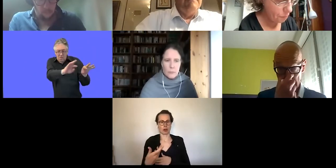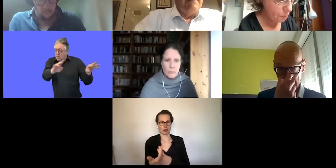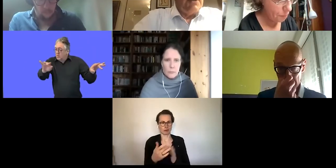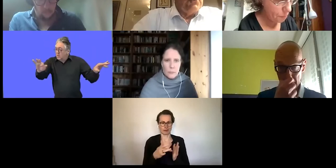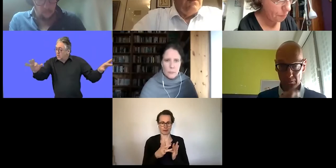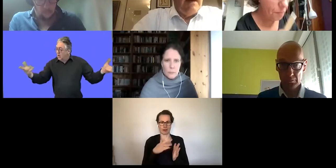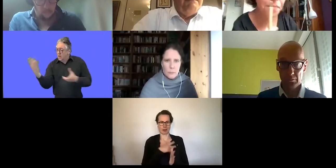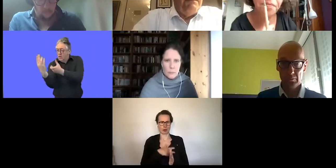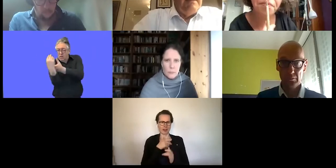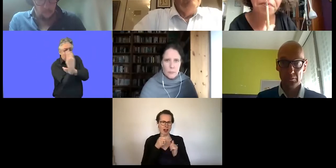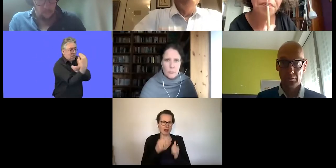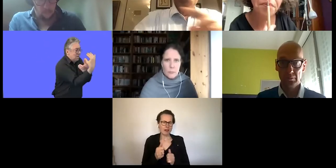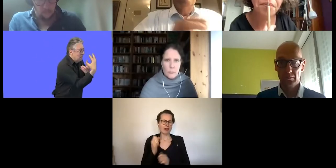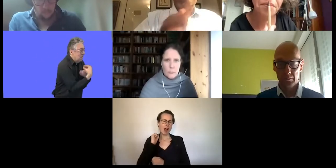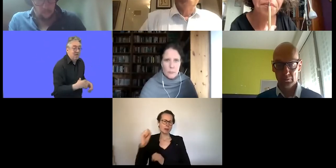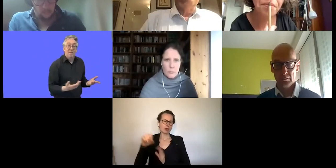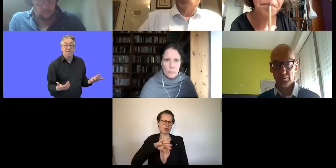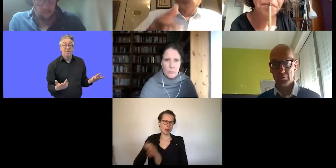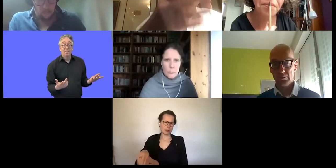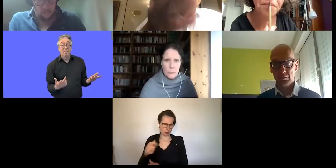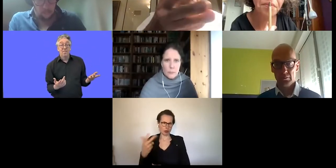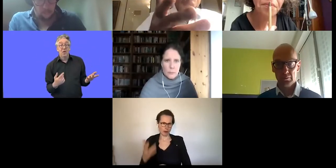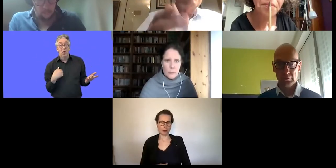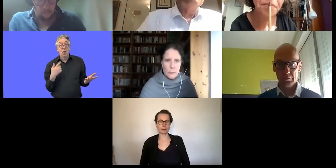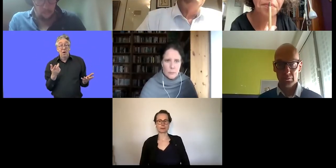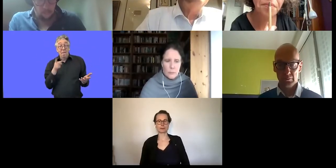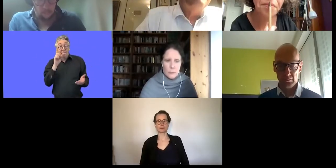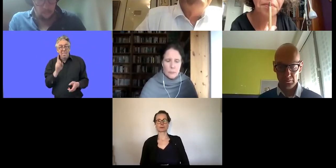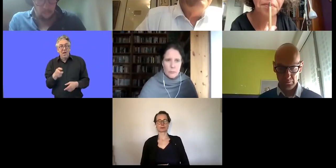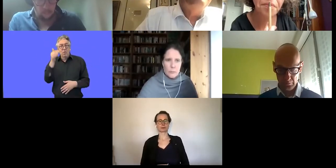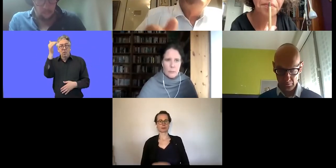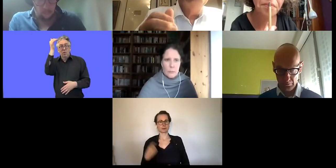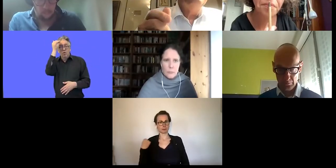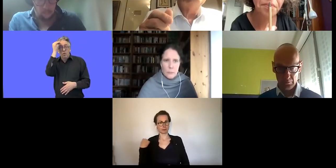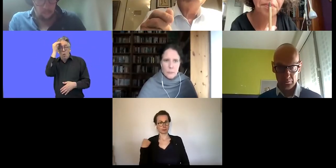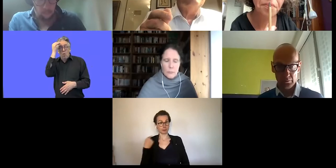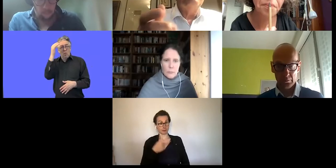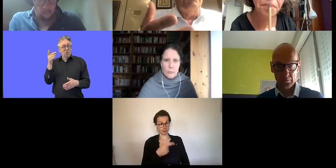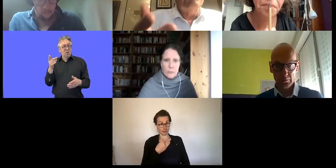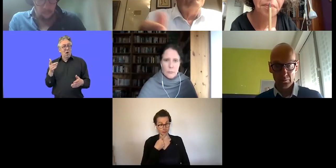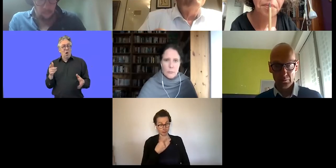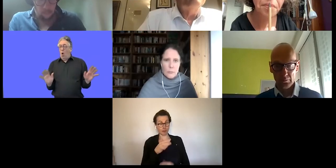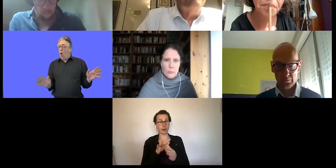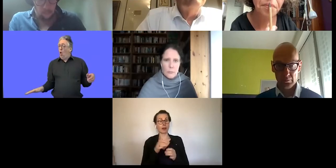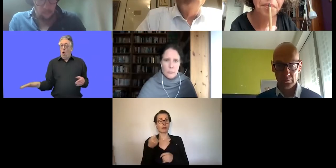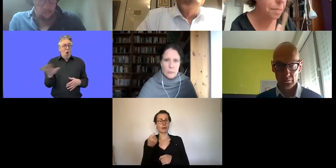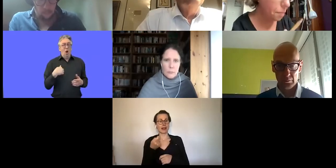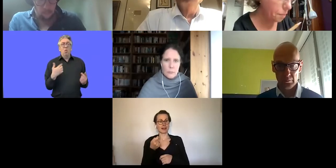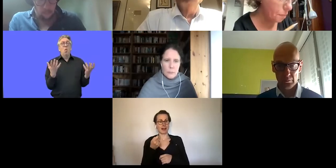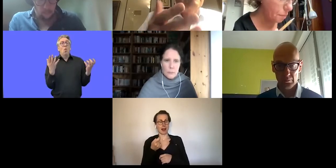sonst wie abgeschoben haben. Frau Langensiepen hat auch das Wort erwähnt, finanzielle Förderungen